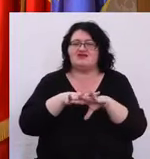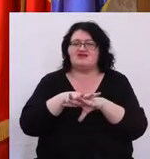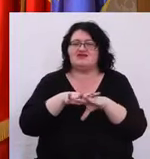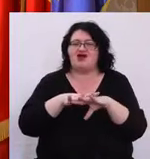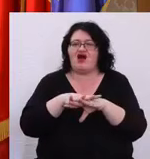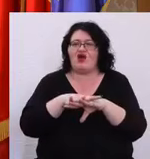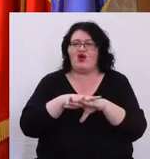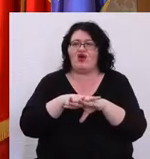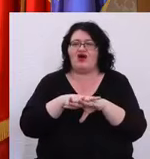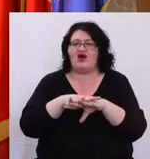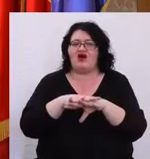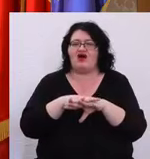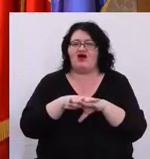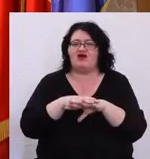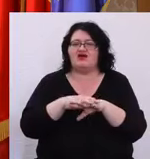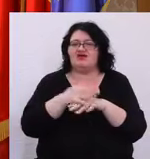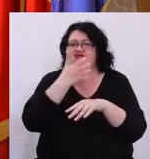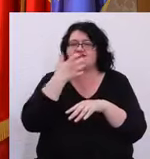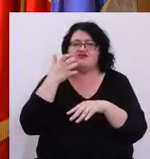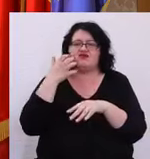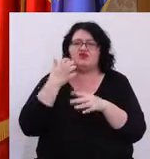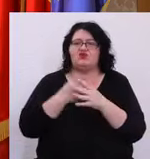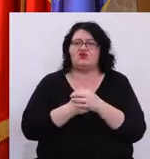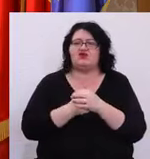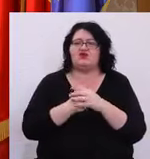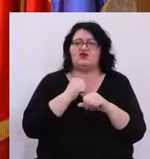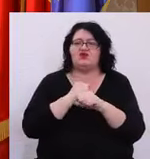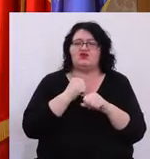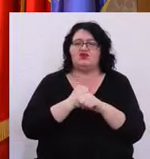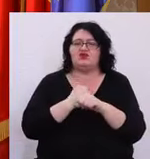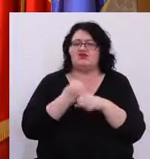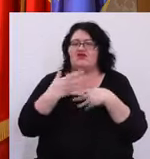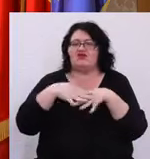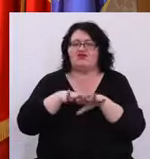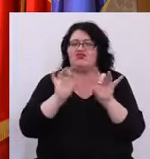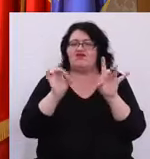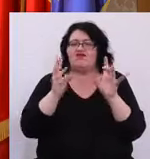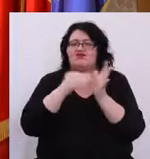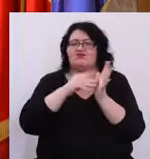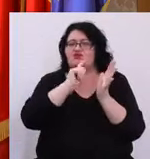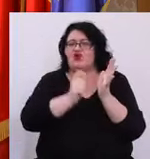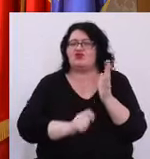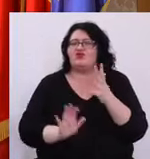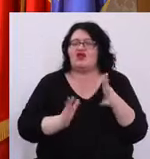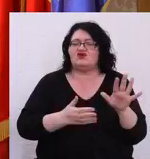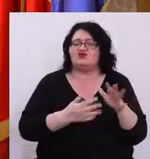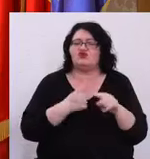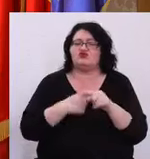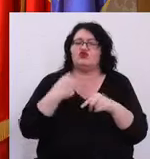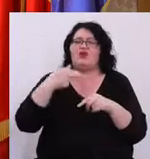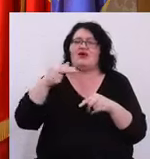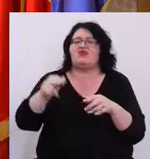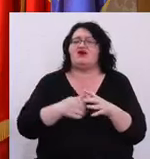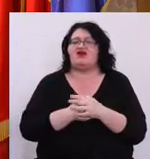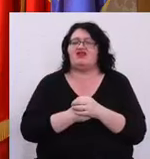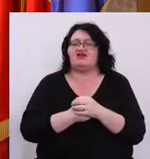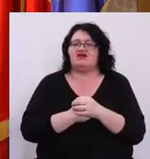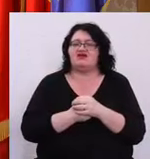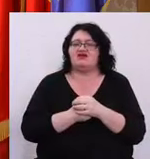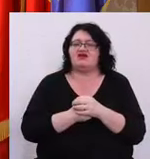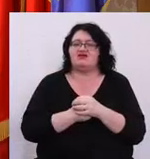de termoficare Cu lucrări neincluse în proiectul inițial Și așa mai departe